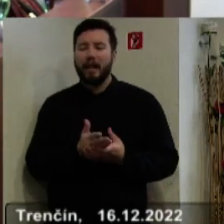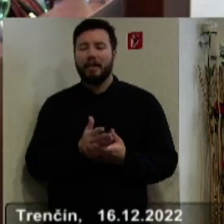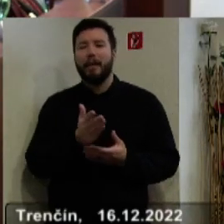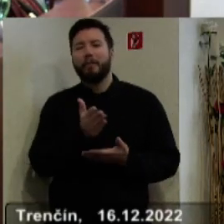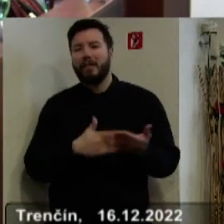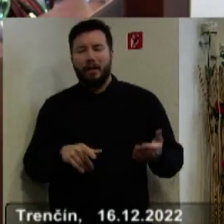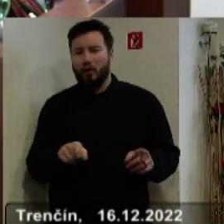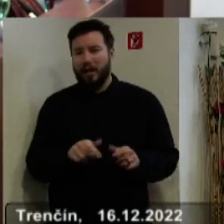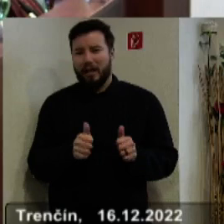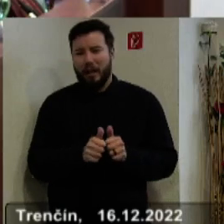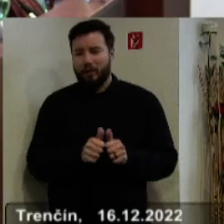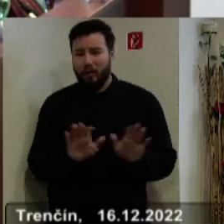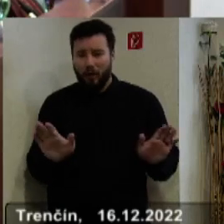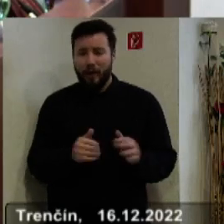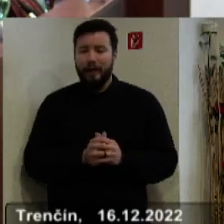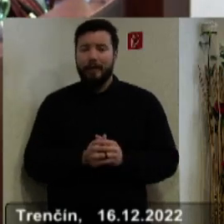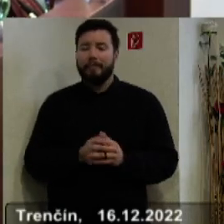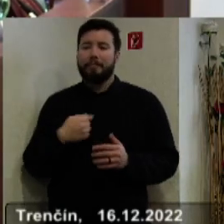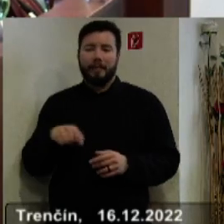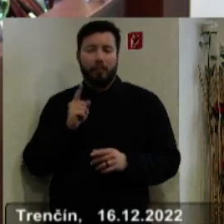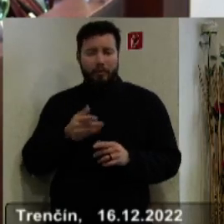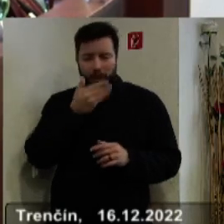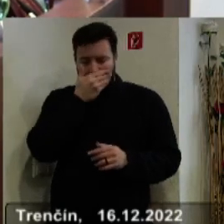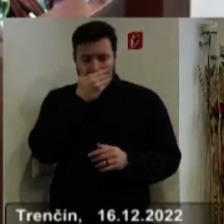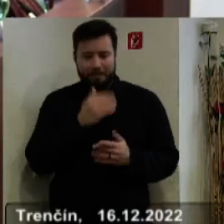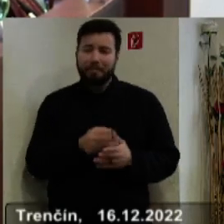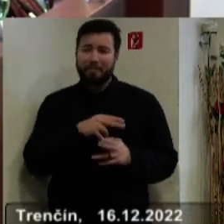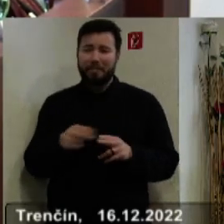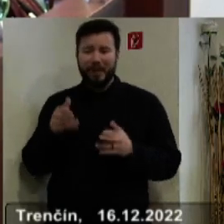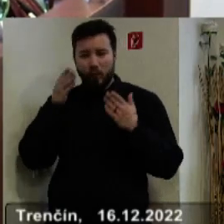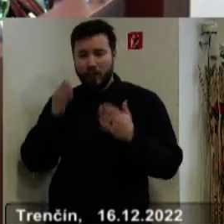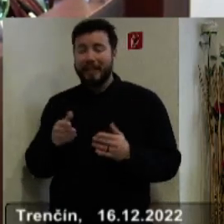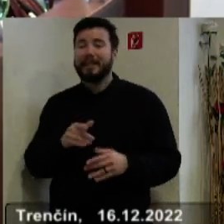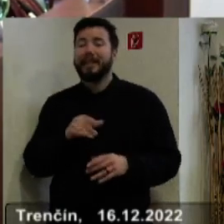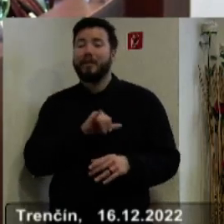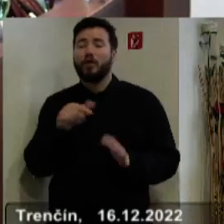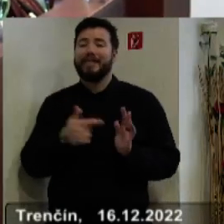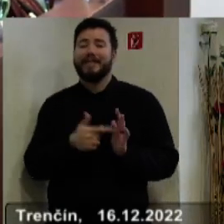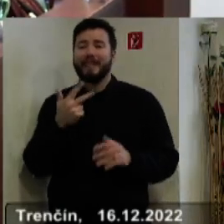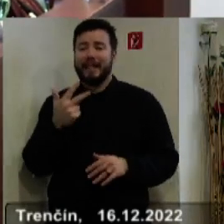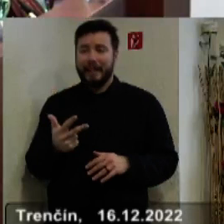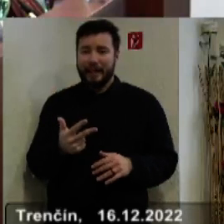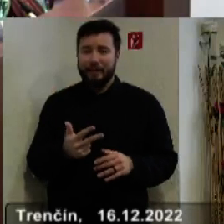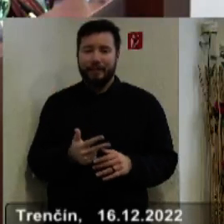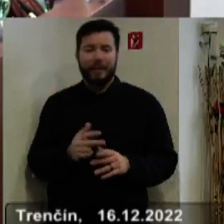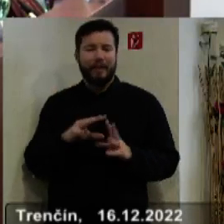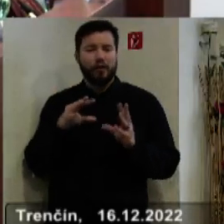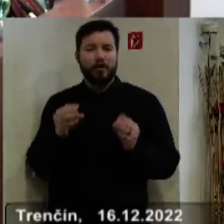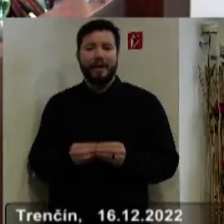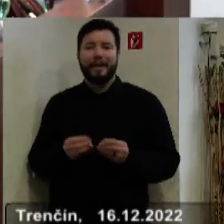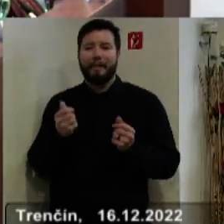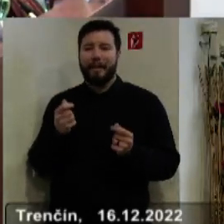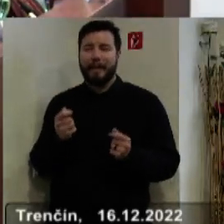jedno, ale musíme sa absolútne koncentrovať na to, aby sme dokázali v roku 2023 vyčerpať všetky